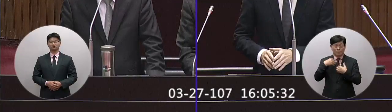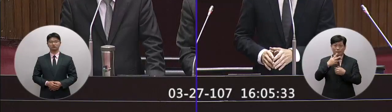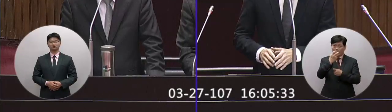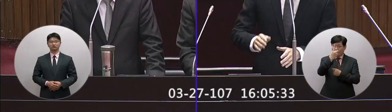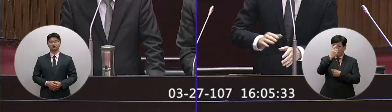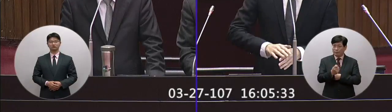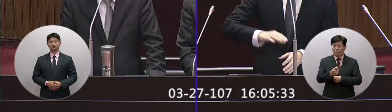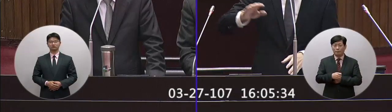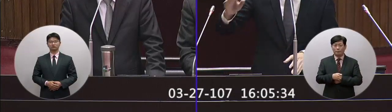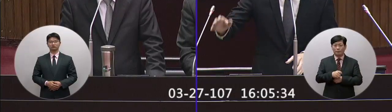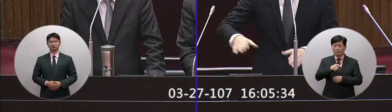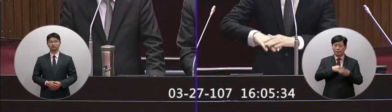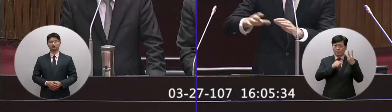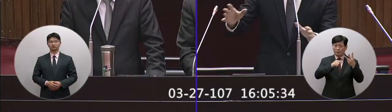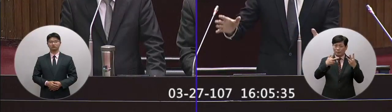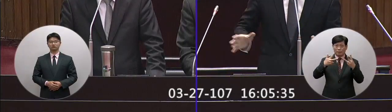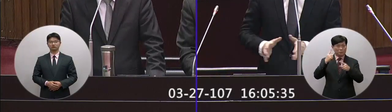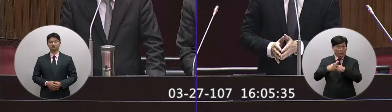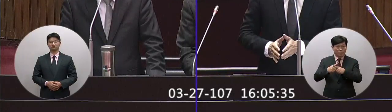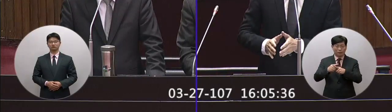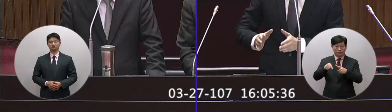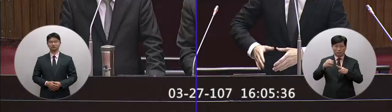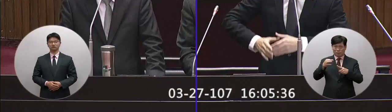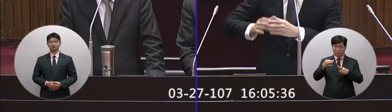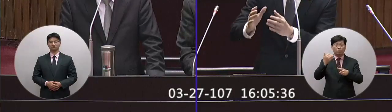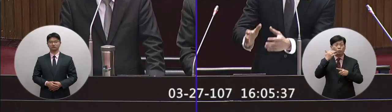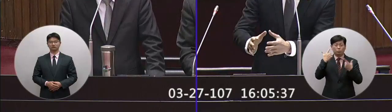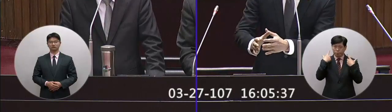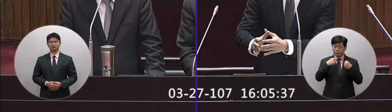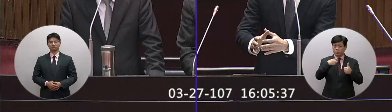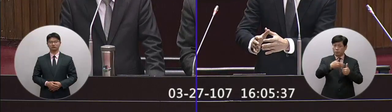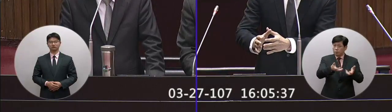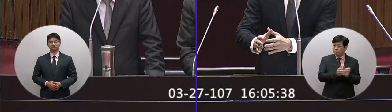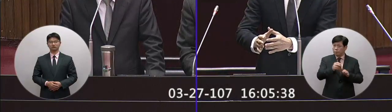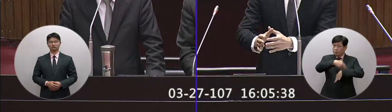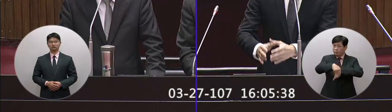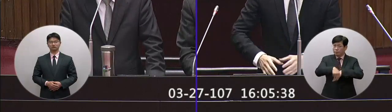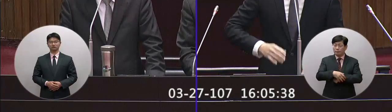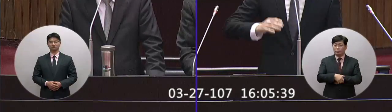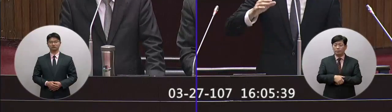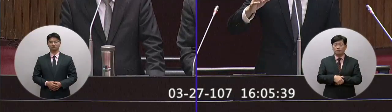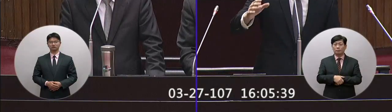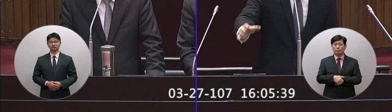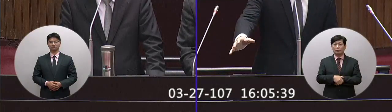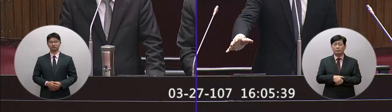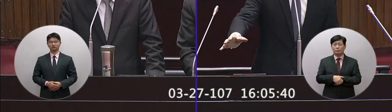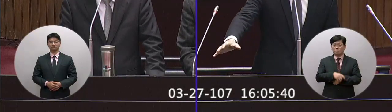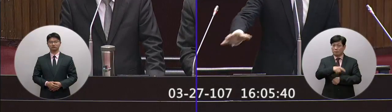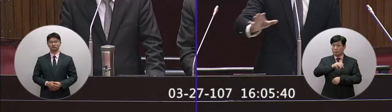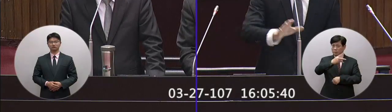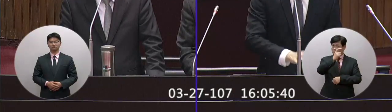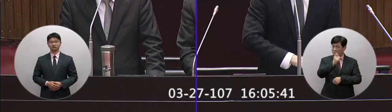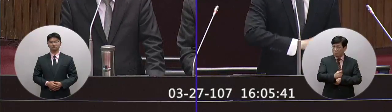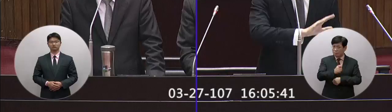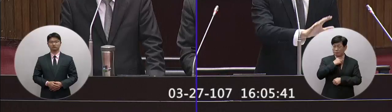八十一億這個三點七倍一樣的這個錢那照本來的教育部的這個價位我們這個三